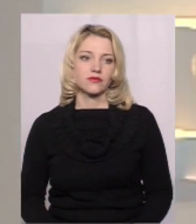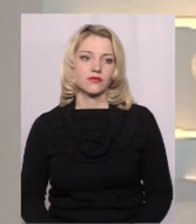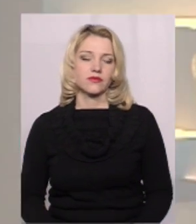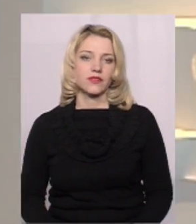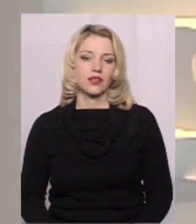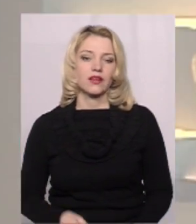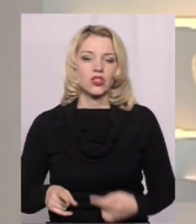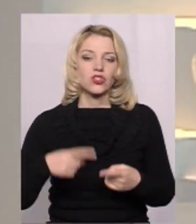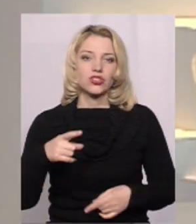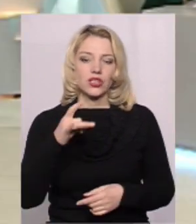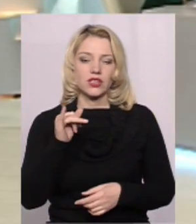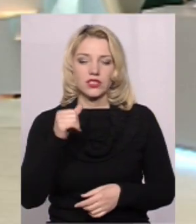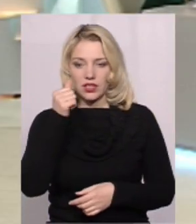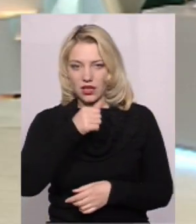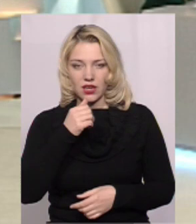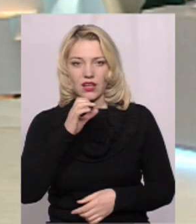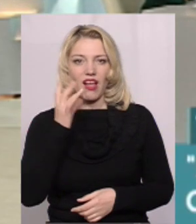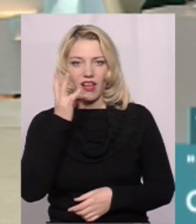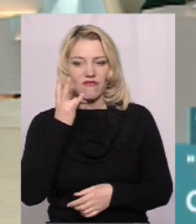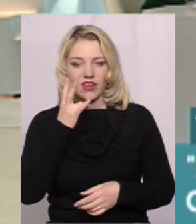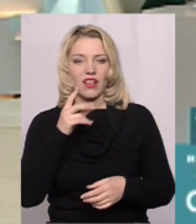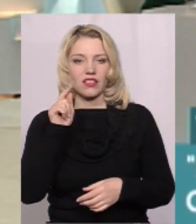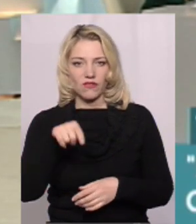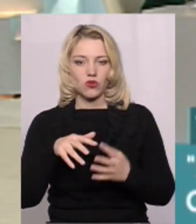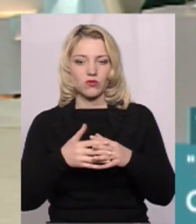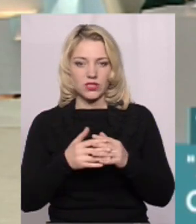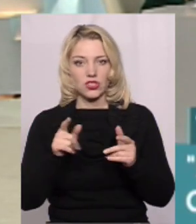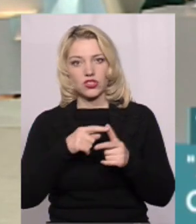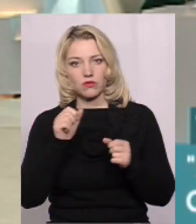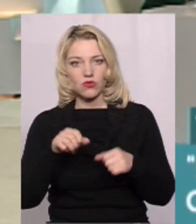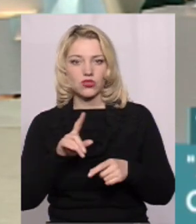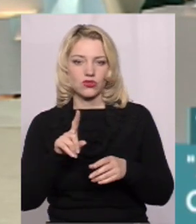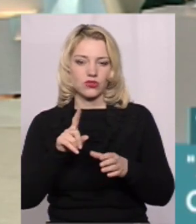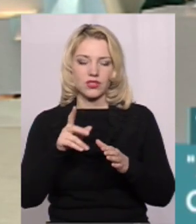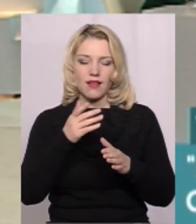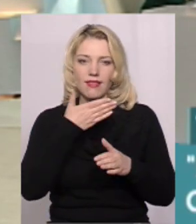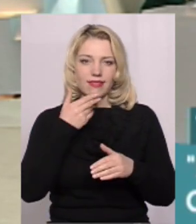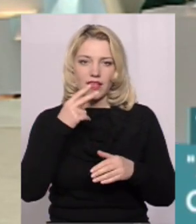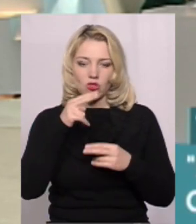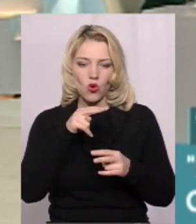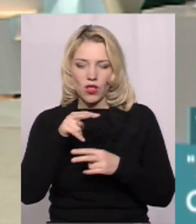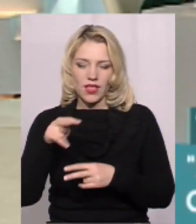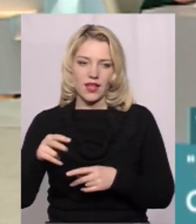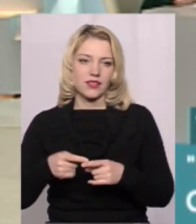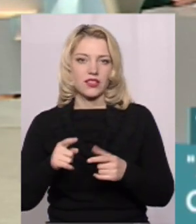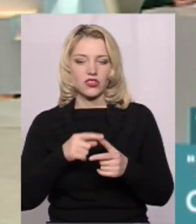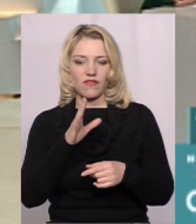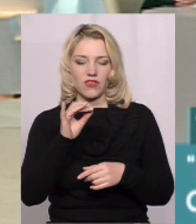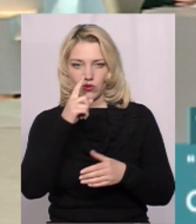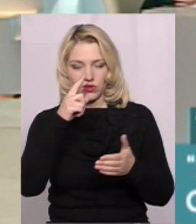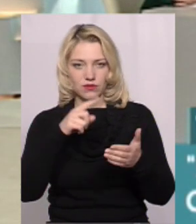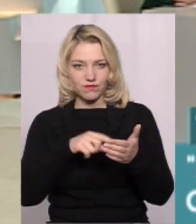Мусаш, через рік африканка у тому ж селі Чи можна припустити, що тоді щось не догледіли, що в якісь шпарині отой вірус таки